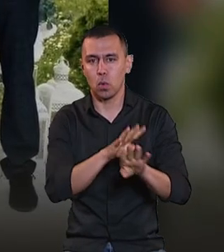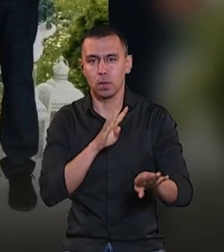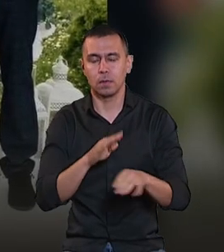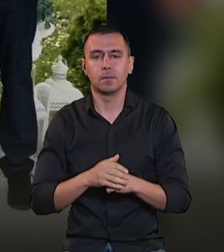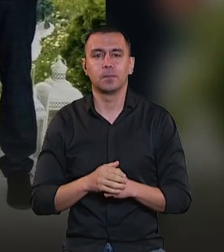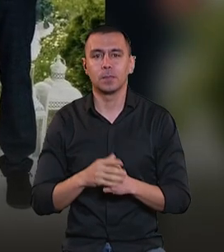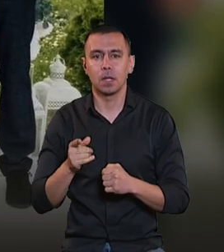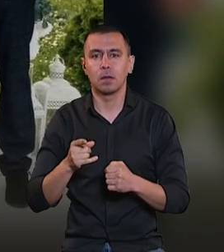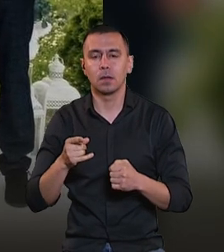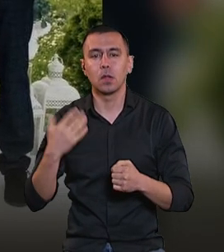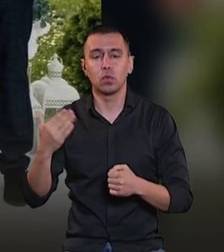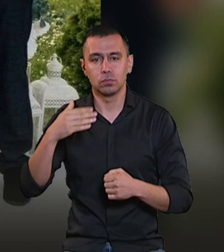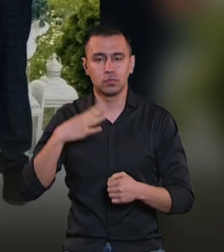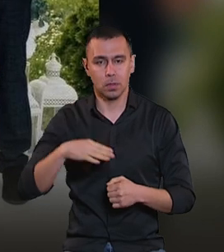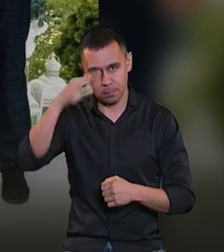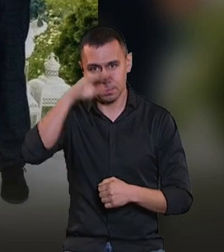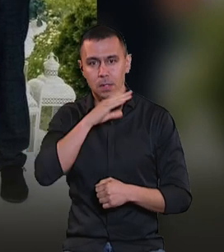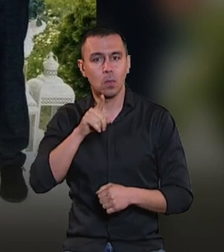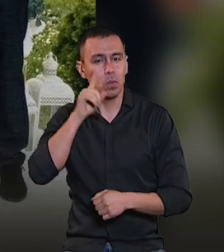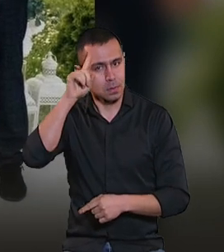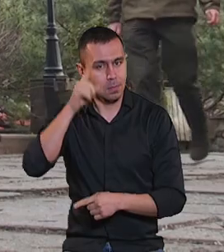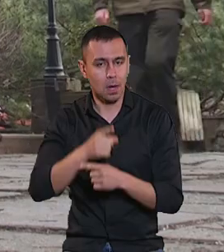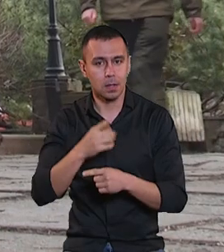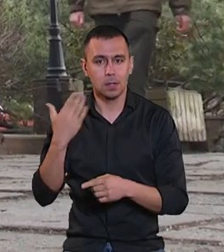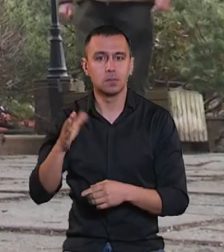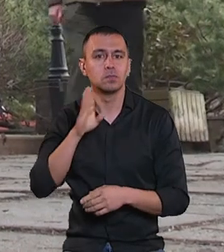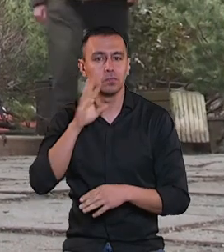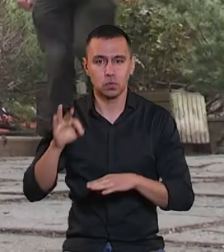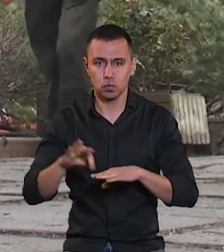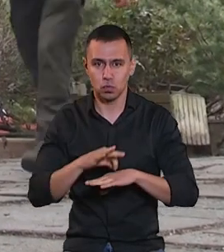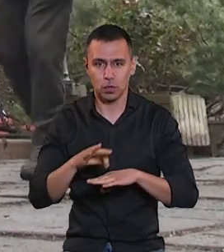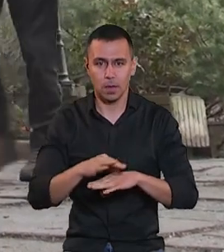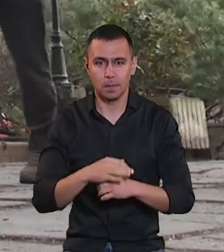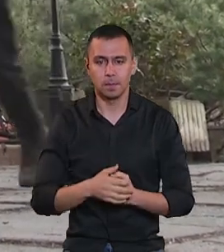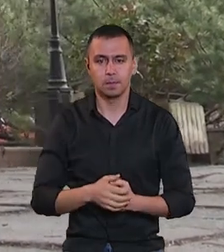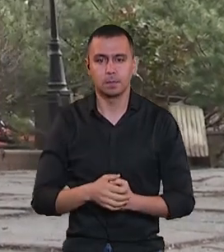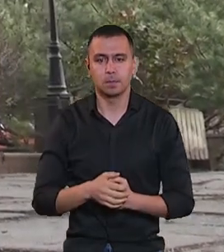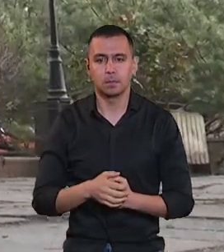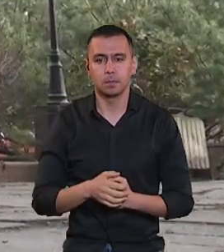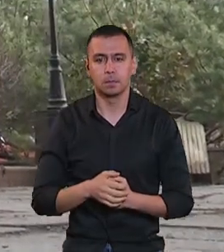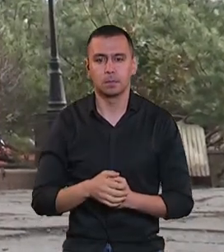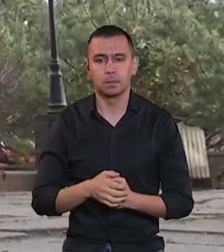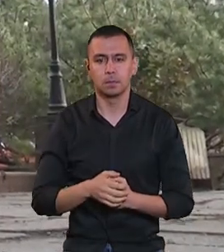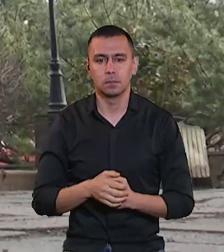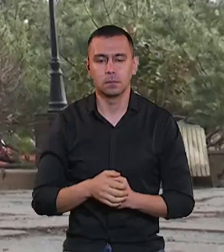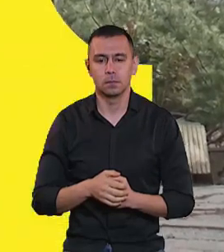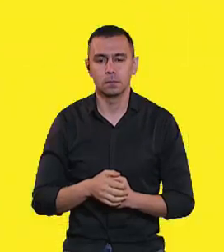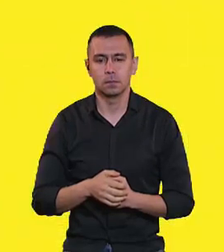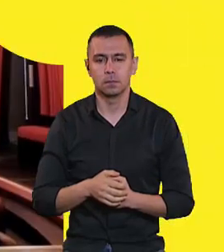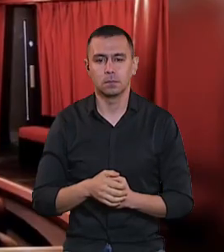звідки Олександр родом, на нього очекають батьки, молодший брат, сестра та дружина. Михайло Жила, Дем'ян Сегольник, новини на Суспільному, Хмельницький.